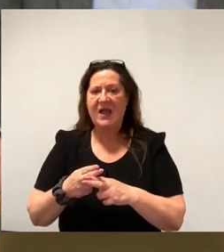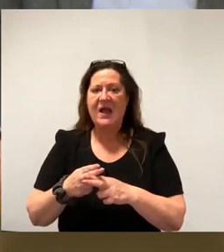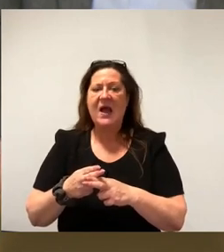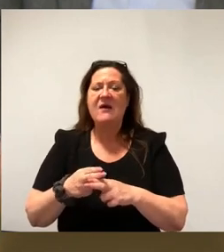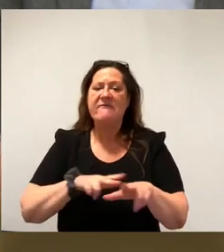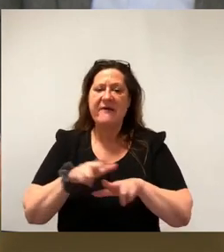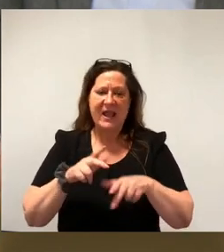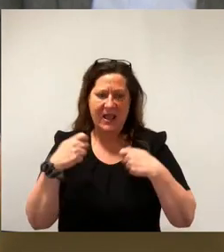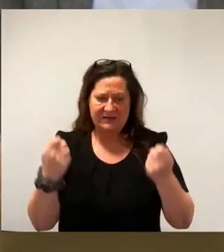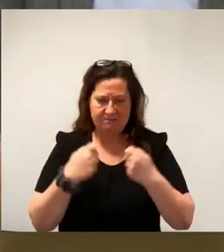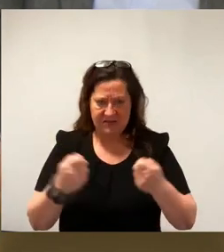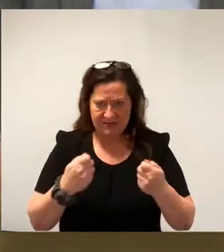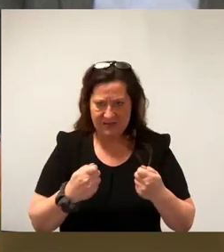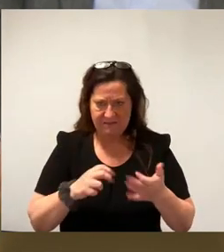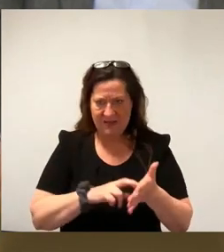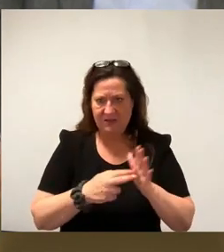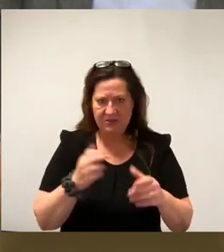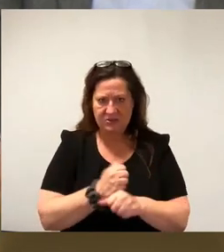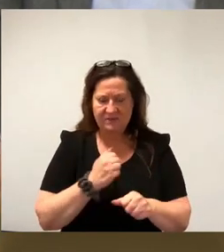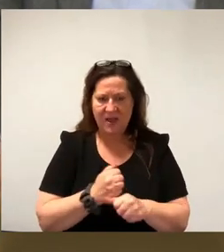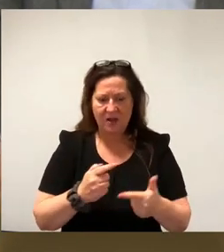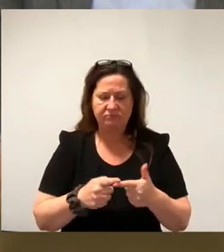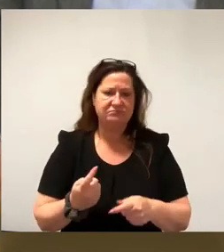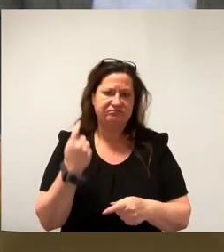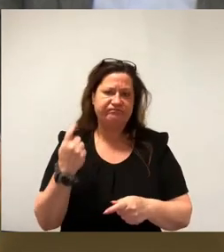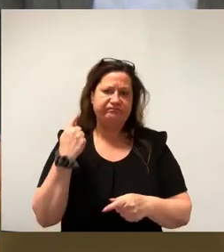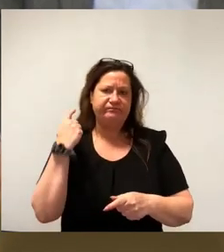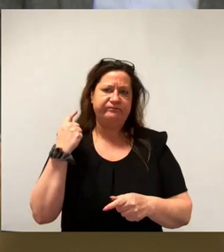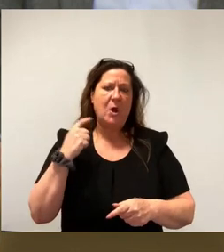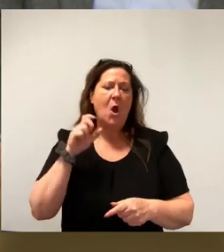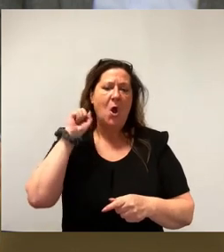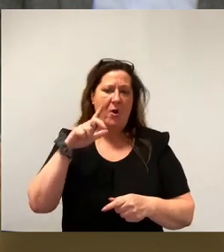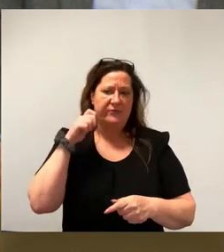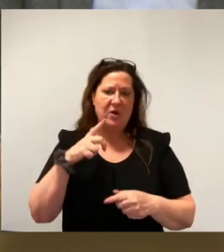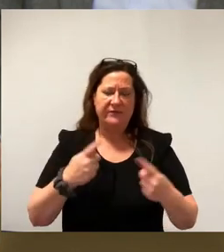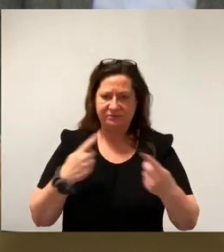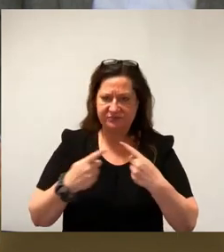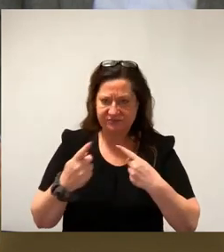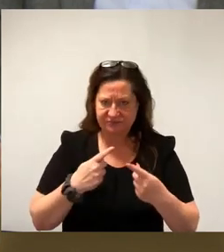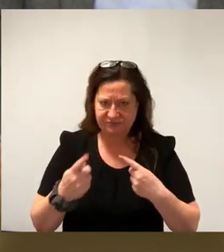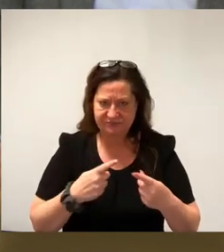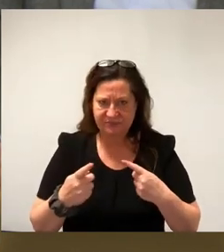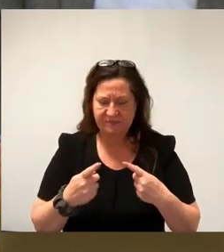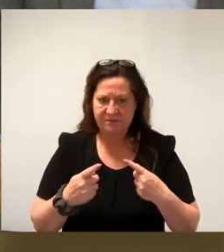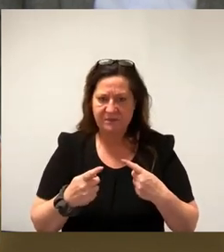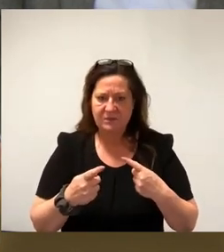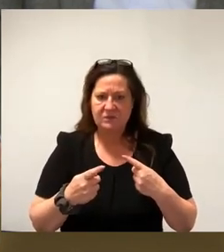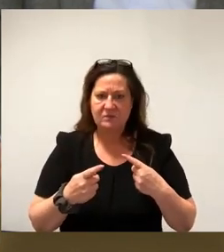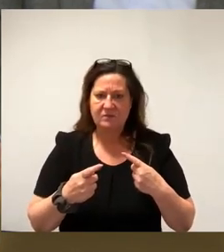den letzten Monaten schon mehrmals erörtern dürfen, dass die